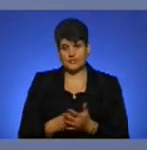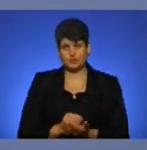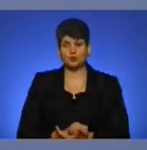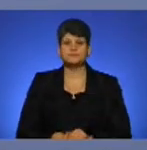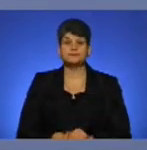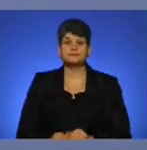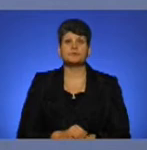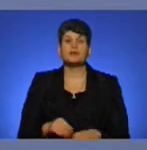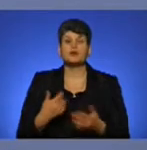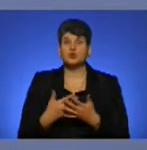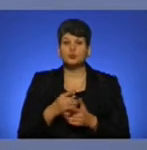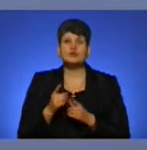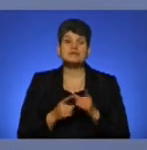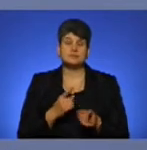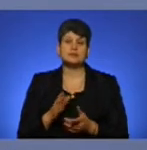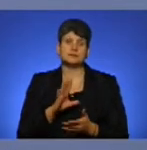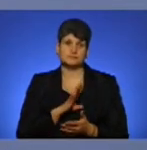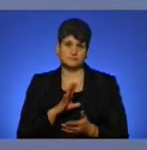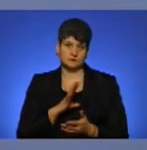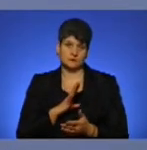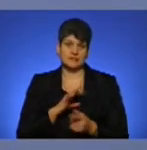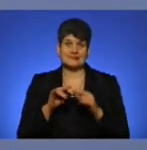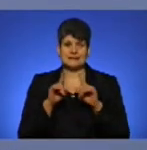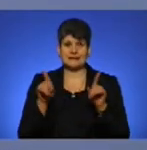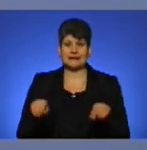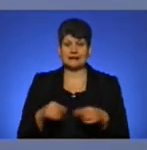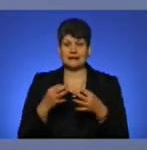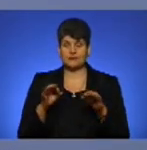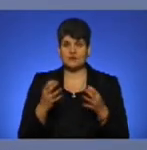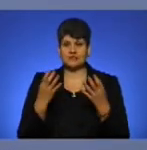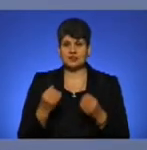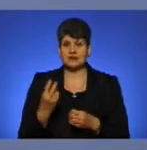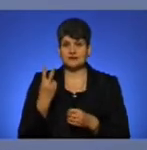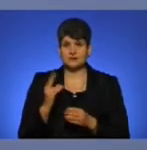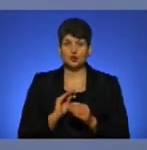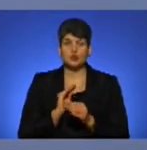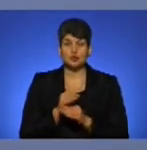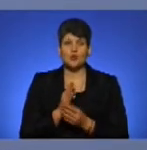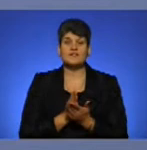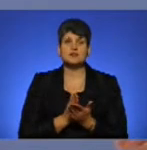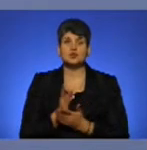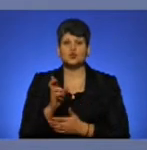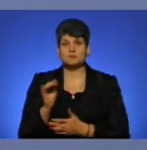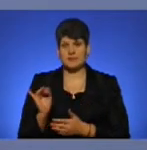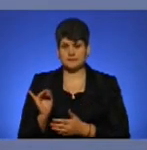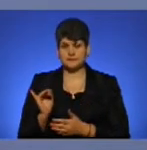Тобто, зміни відбулися, сертифікувалися ще дві додаткових служби, але